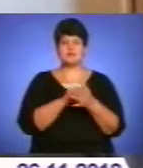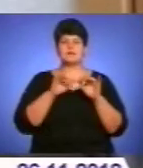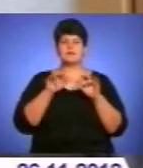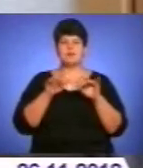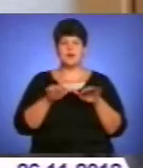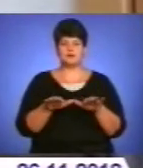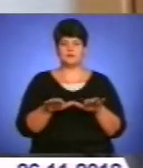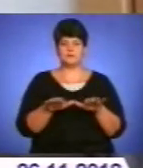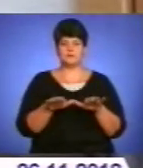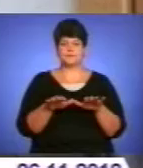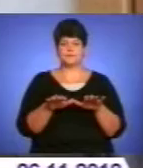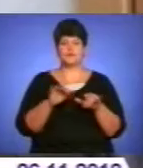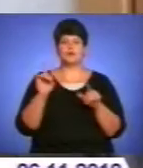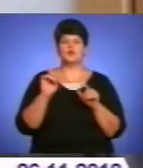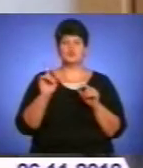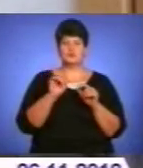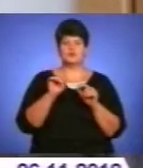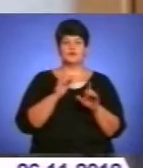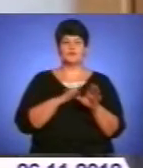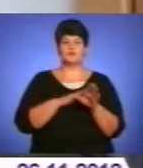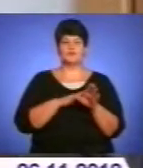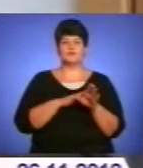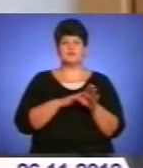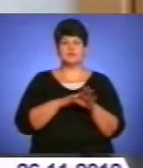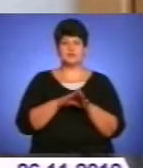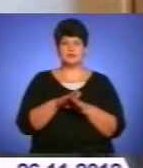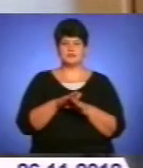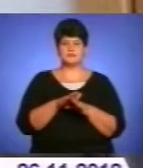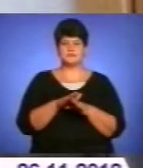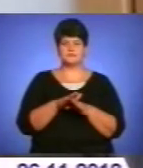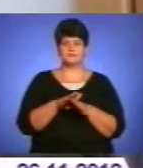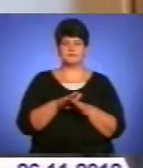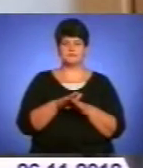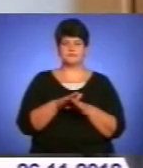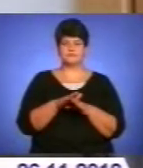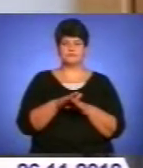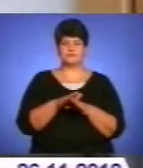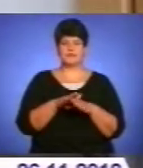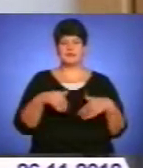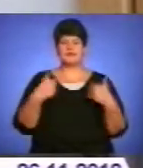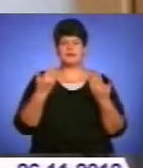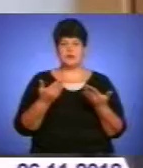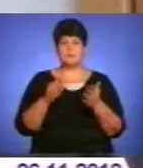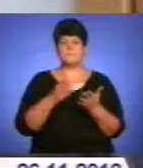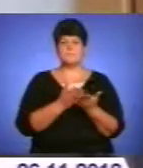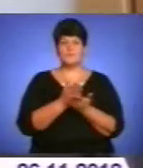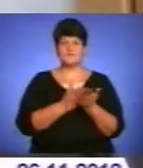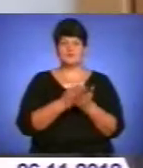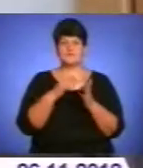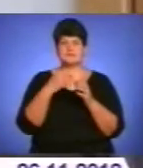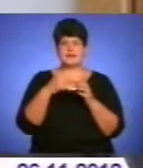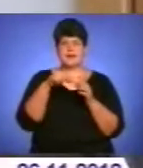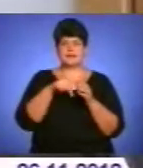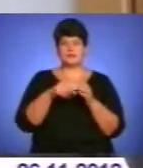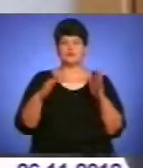щодо вчинення безпосереднього надання послуги всередині будинку з допомогою